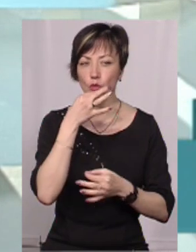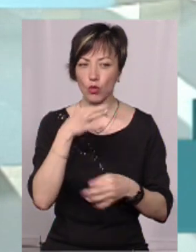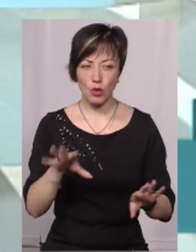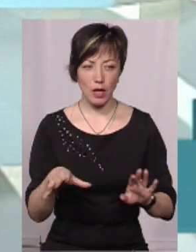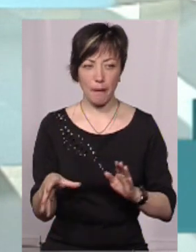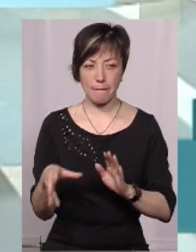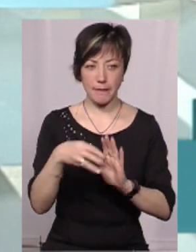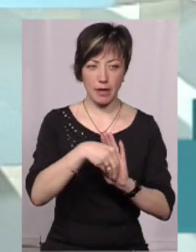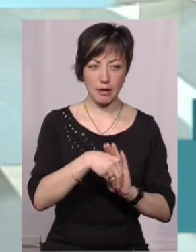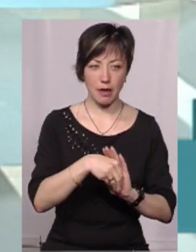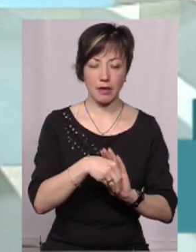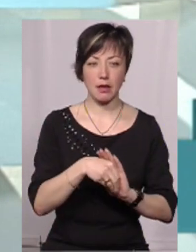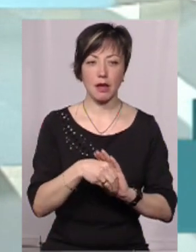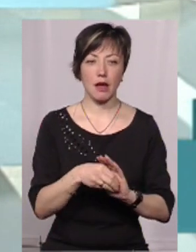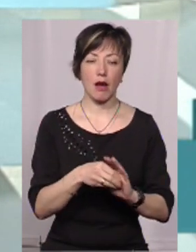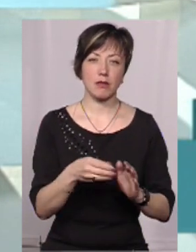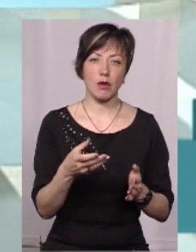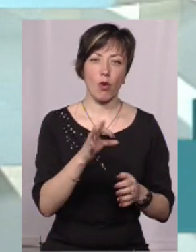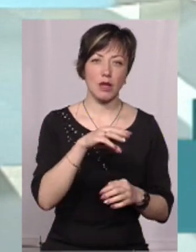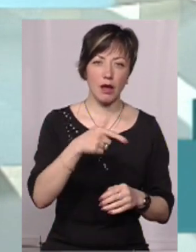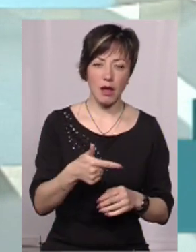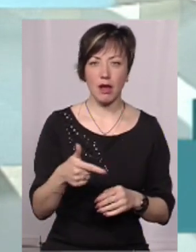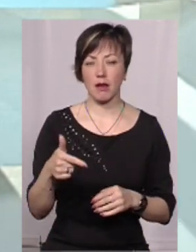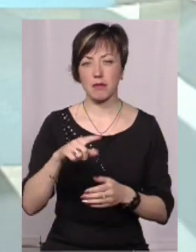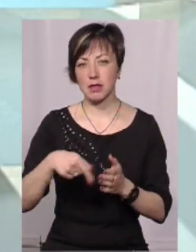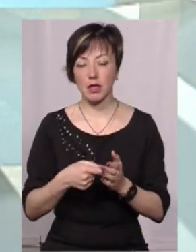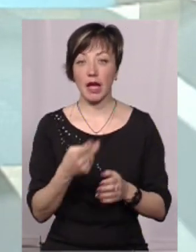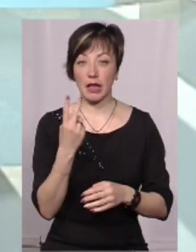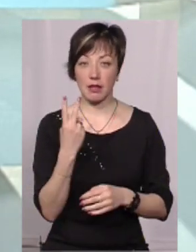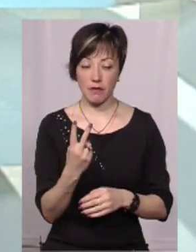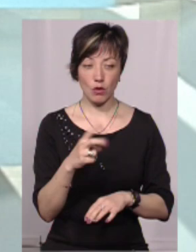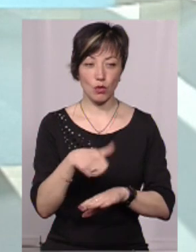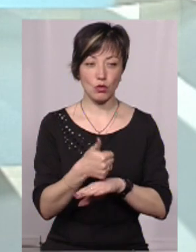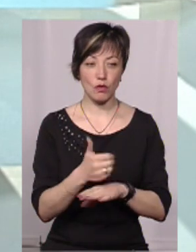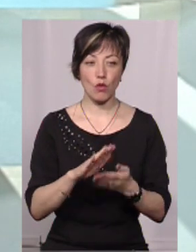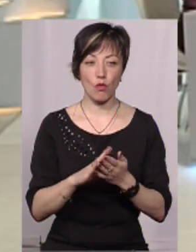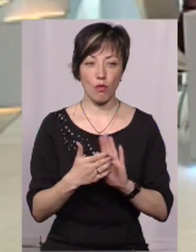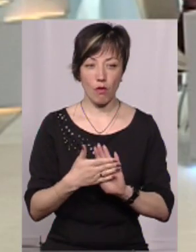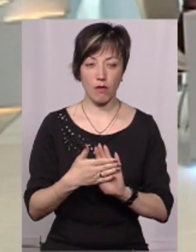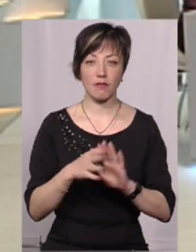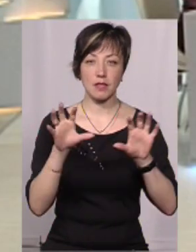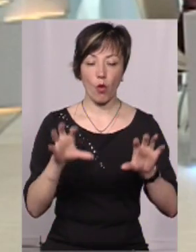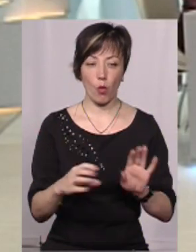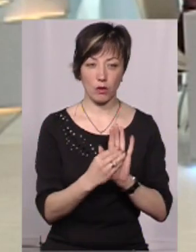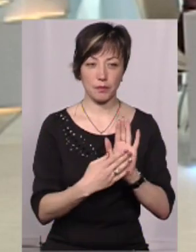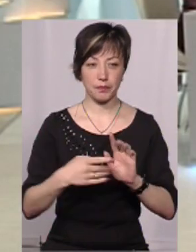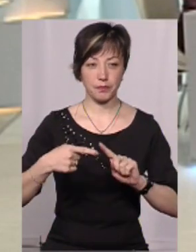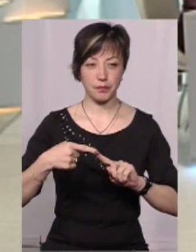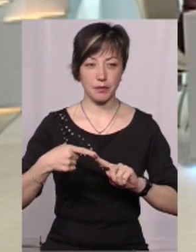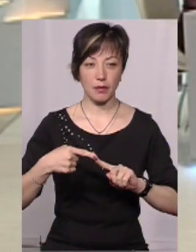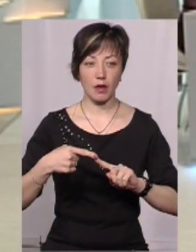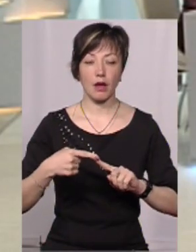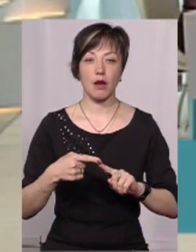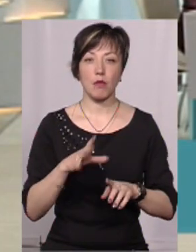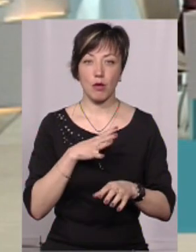приєднання, в принципі, неважливо, це місто обласного значення чи це об'єднана територіальна громада. Дві основні умови, які є в законі. По-перше, вона